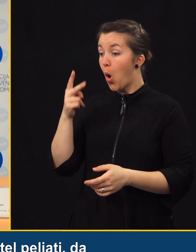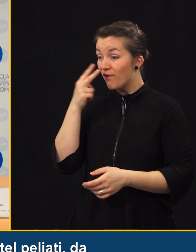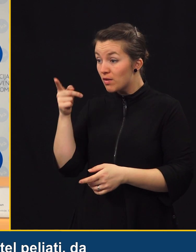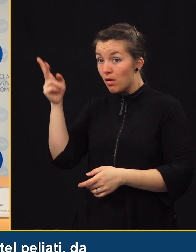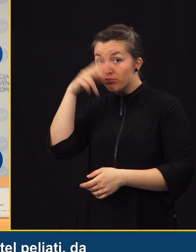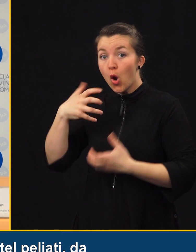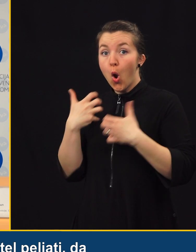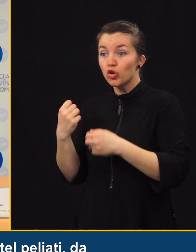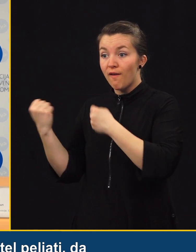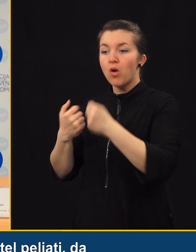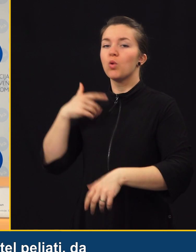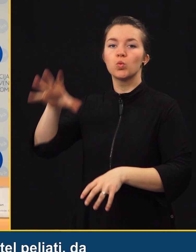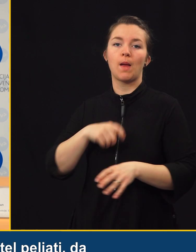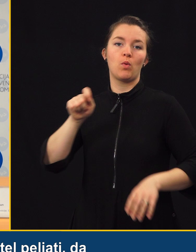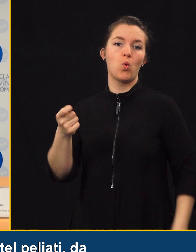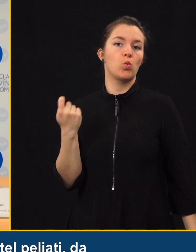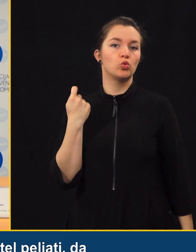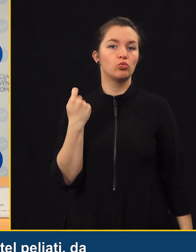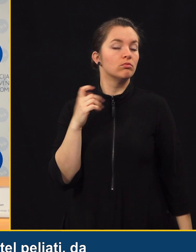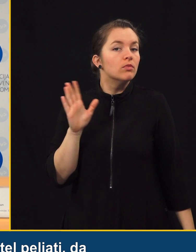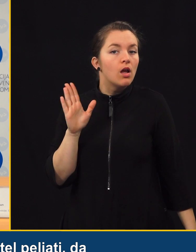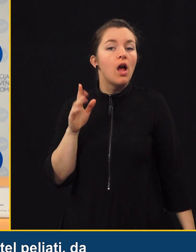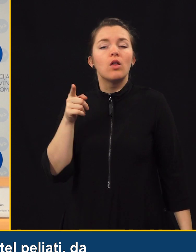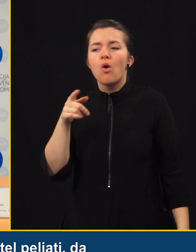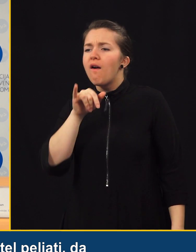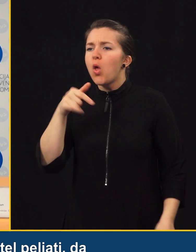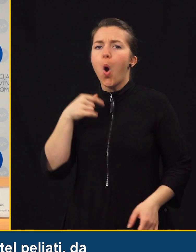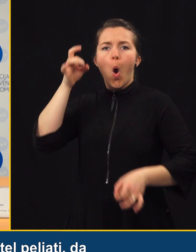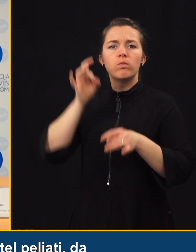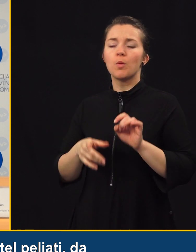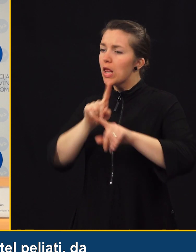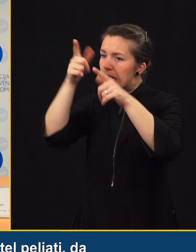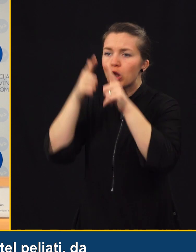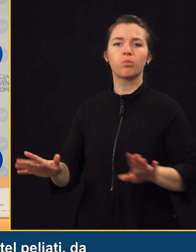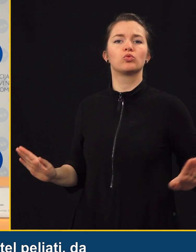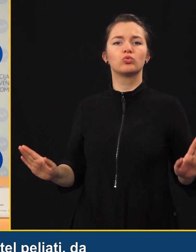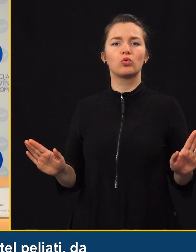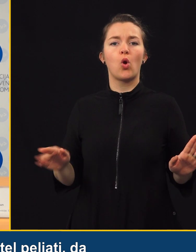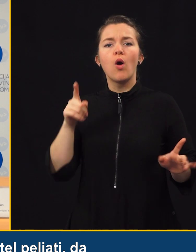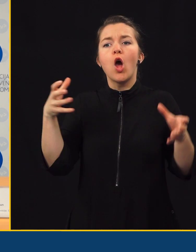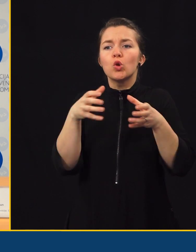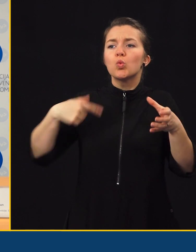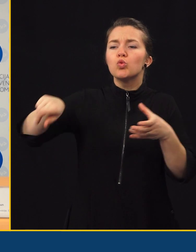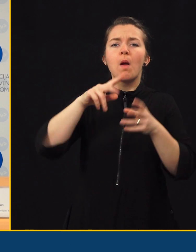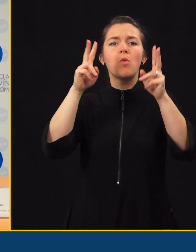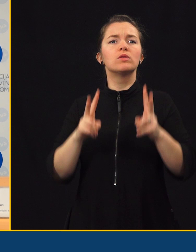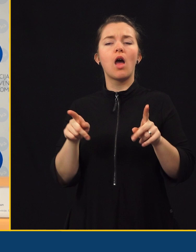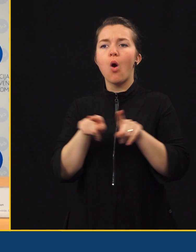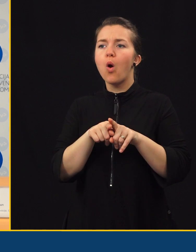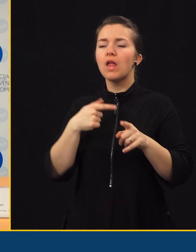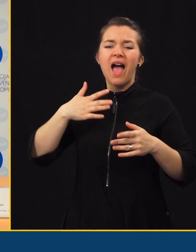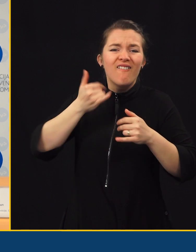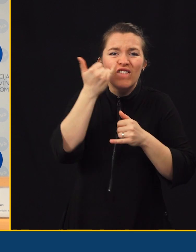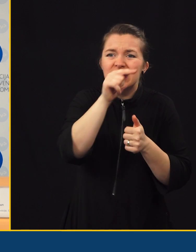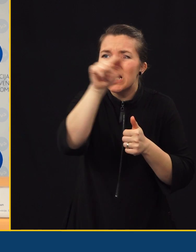ključ, ko bo hot opelat, da bomo to vsakič obsodili, da bo to ratalo v družbi popolnoma